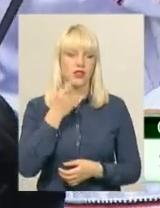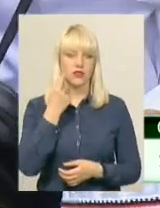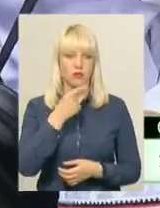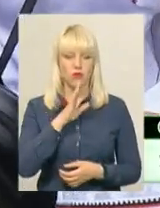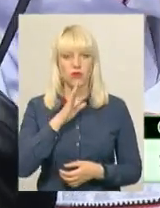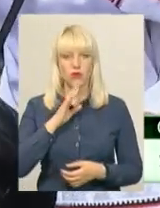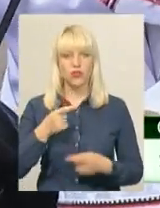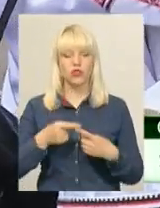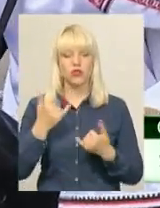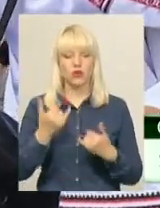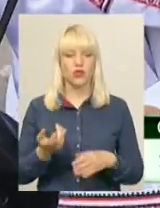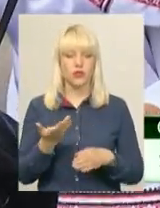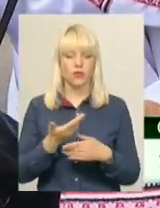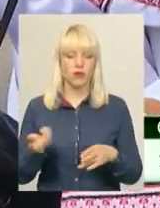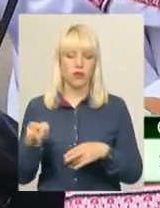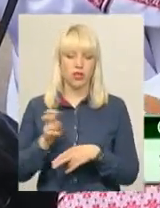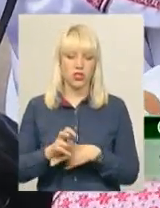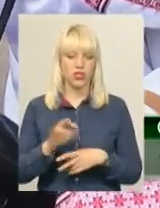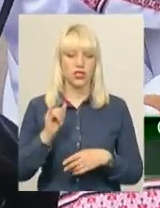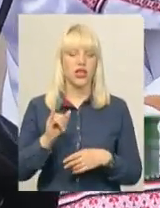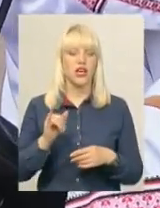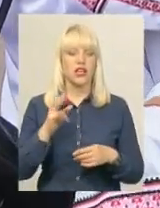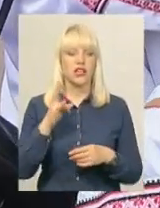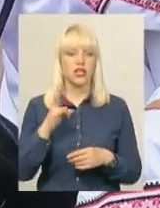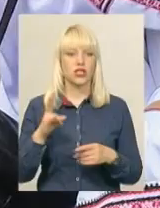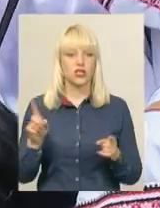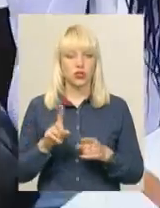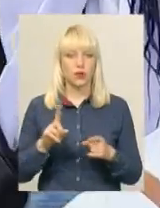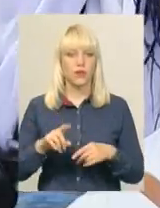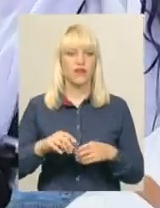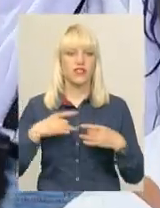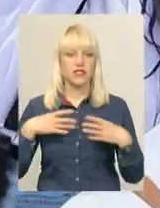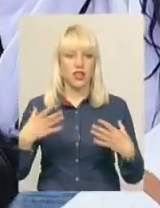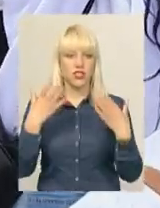Сьогодні ми прийшли сюди, щоб разом з українцями відзначити День вишиванки.